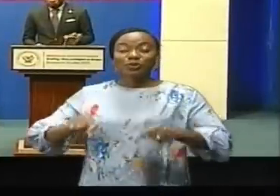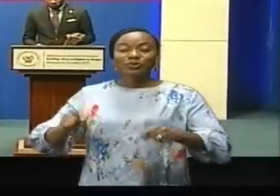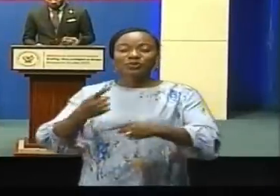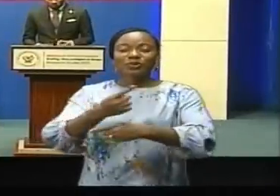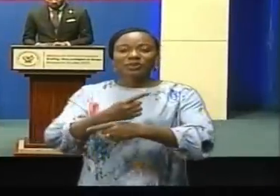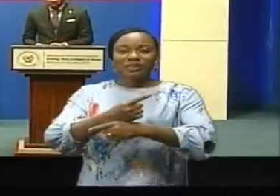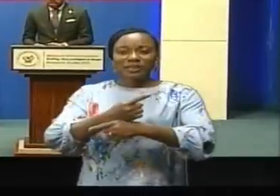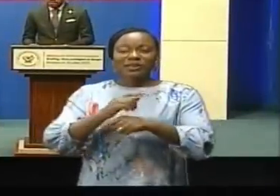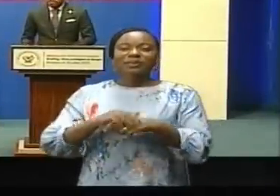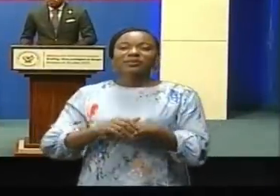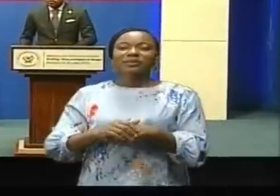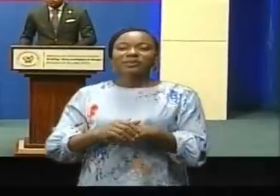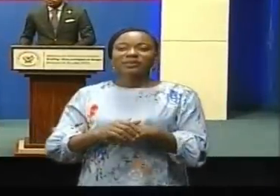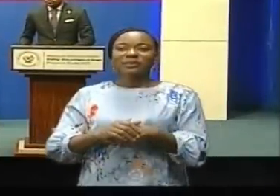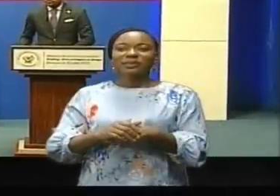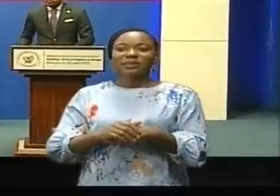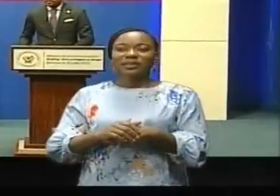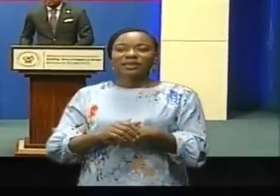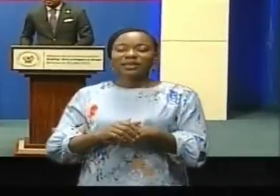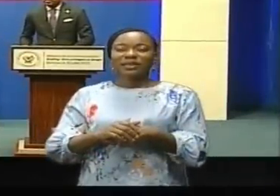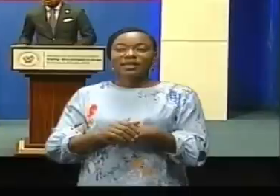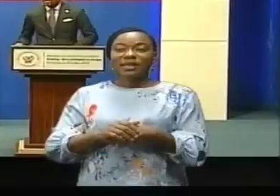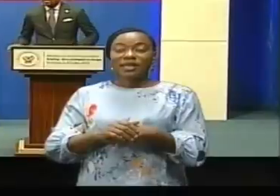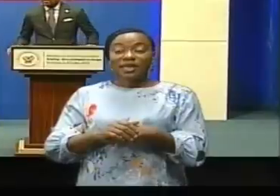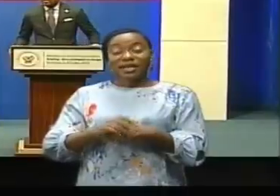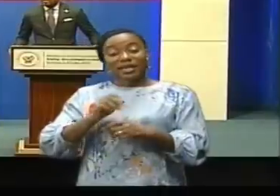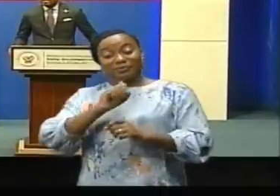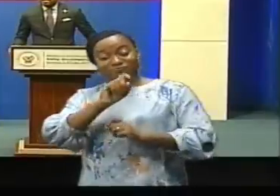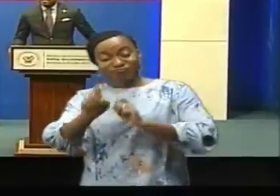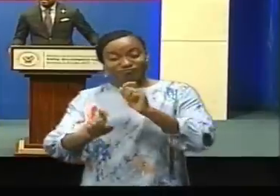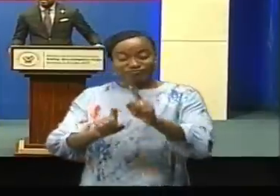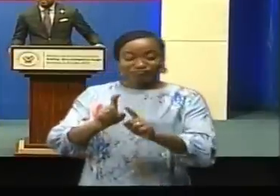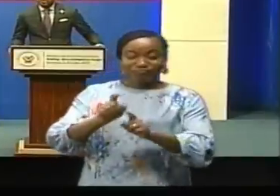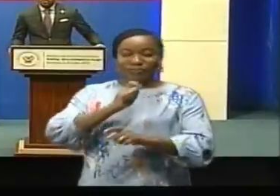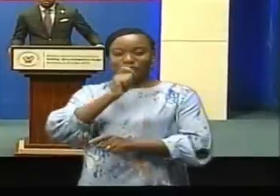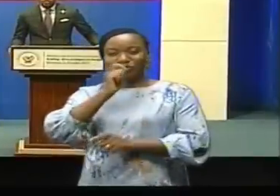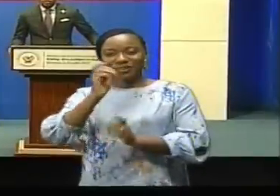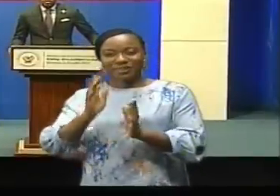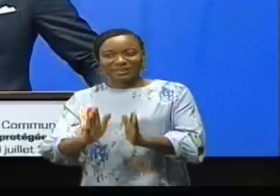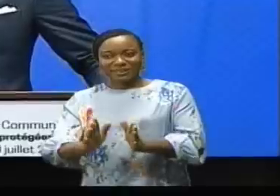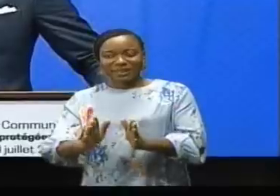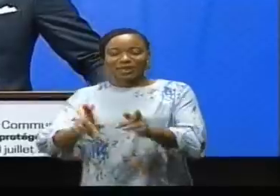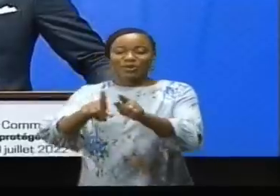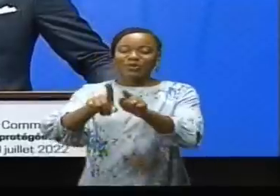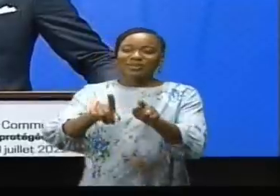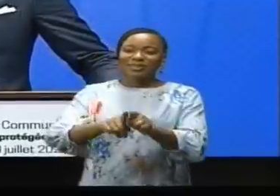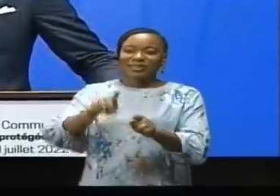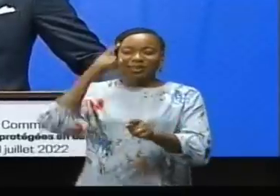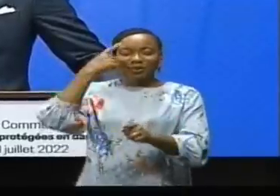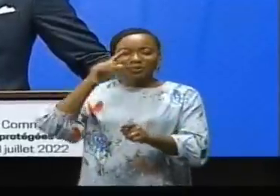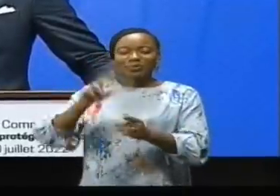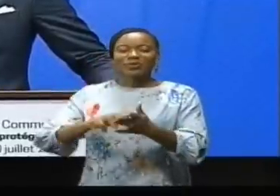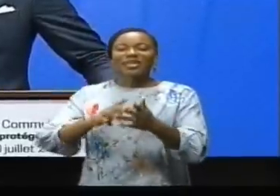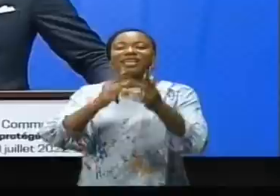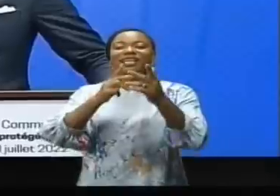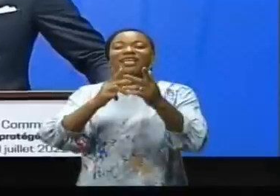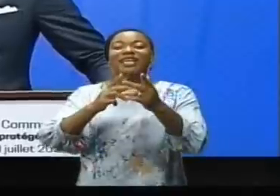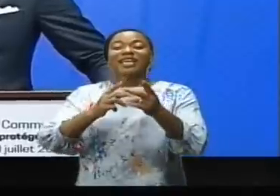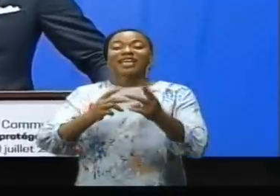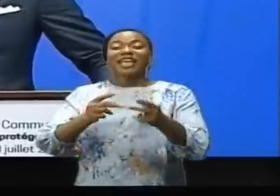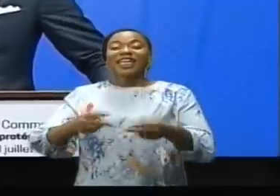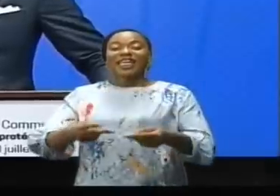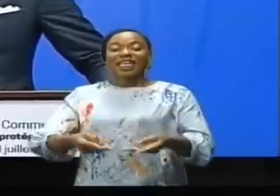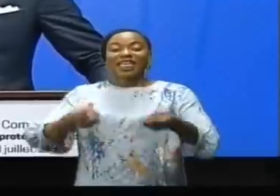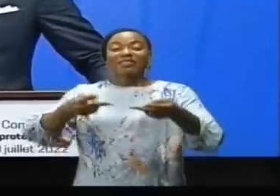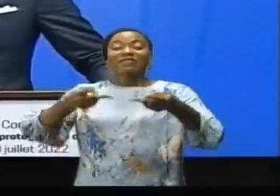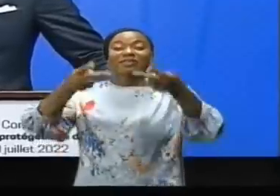une autre séance de briefing dans le cadre de cet exercice de redévabilité. La